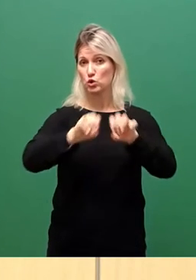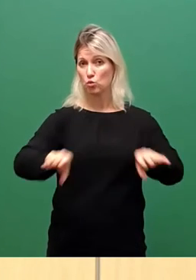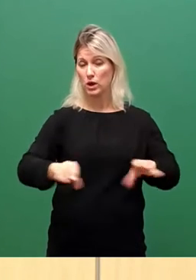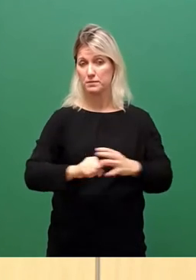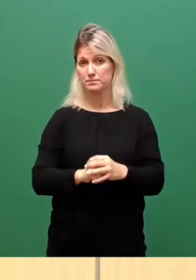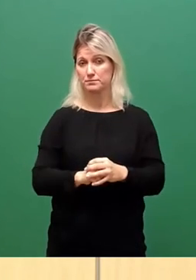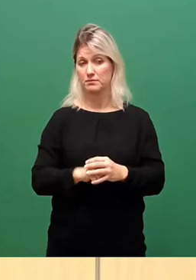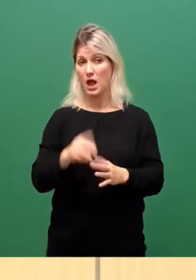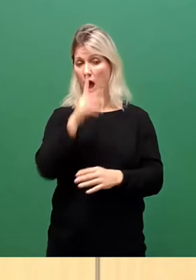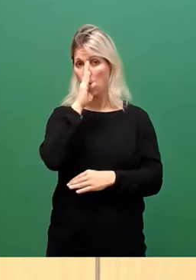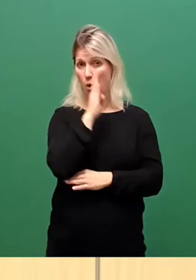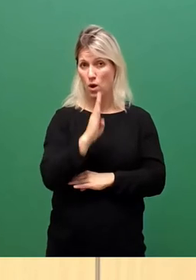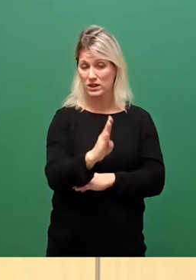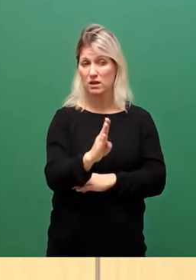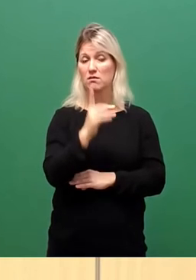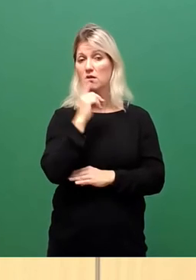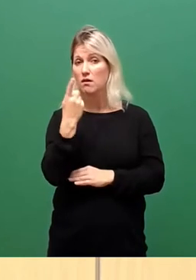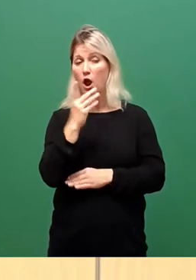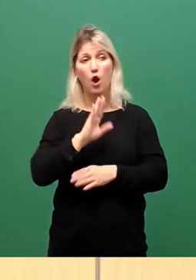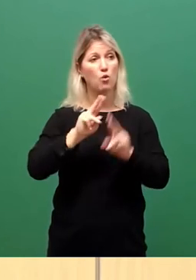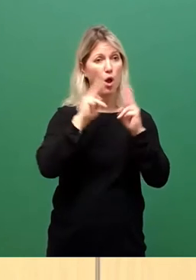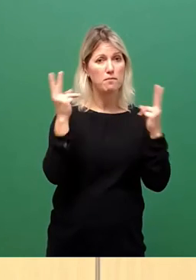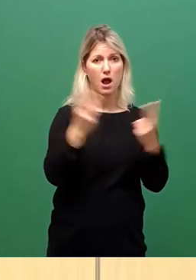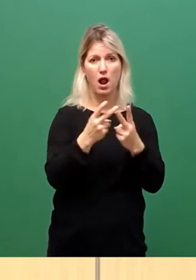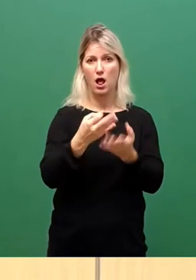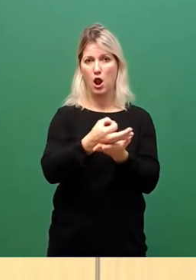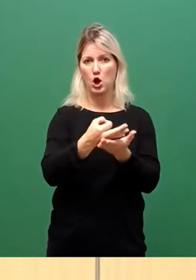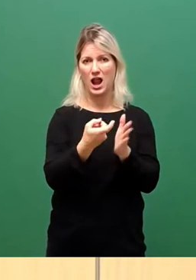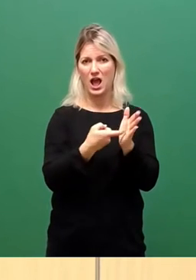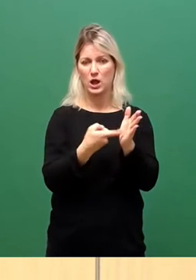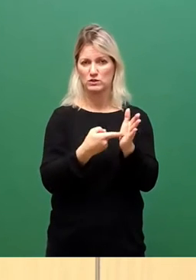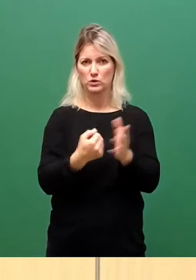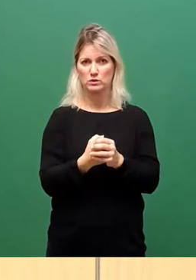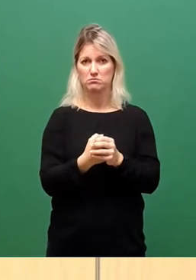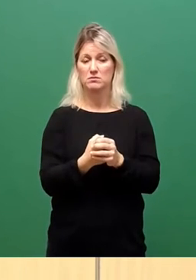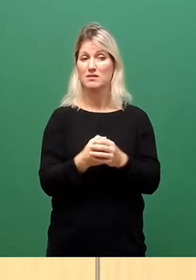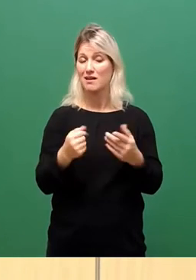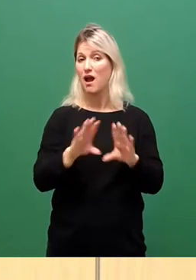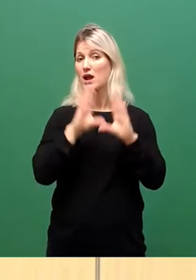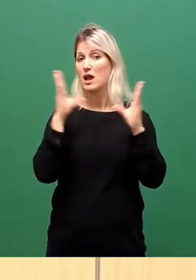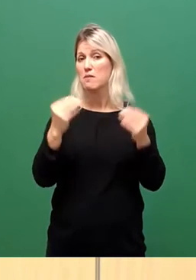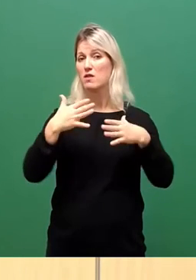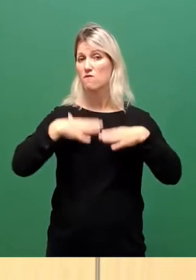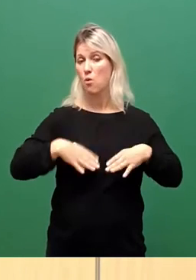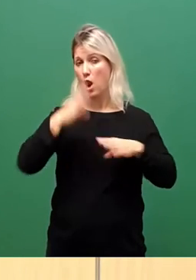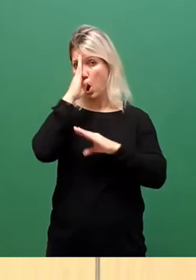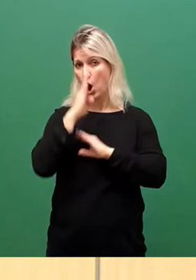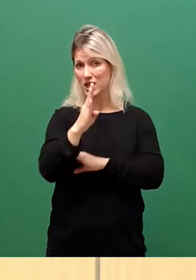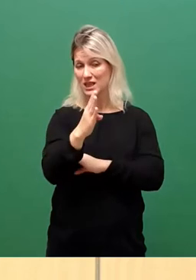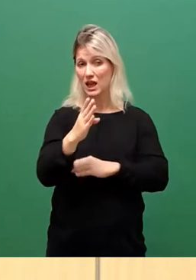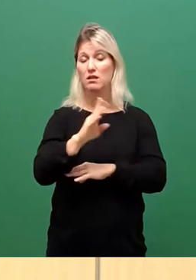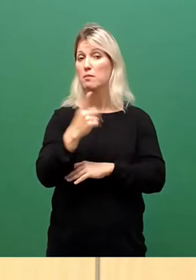lokalen und globalen Herausforderungen. Fünftens, ist gemeinwohlorientiert ohne kommerzielle Interessen.